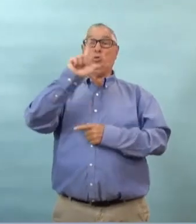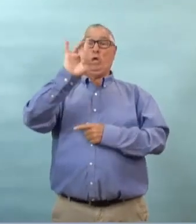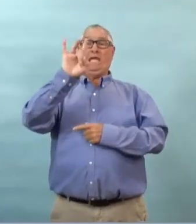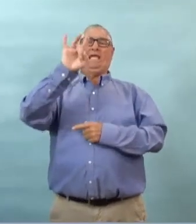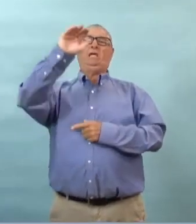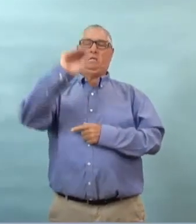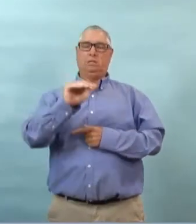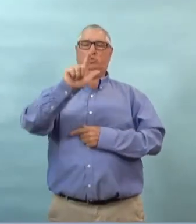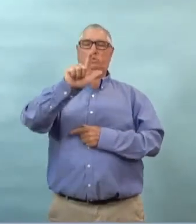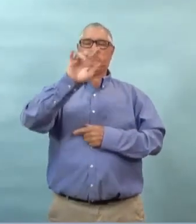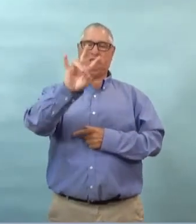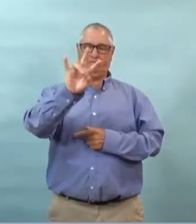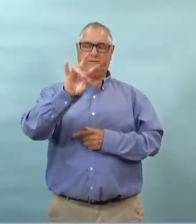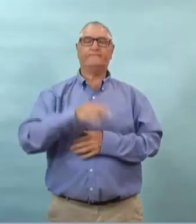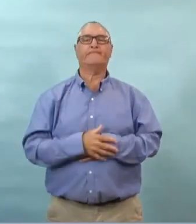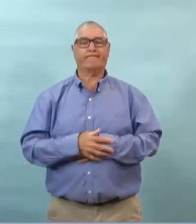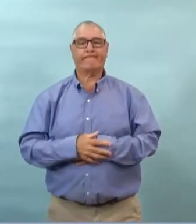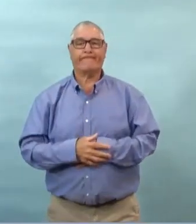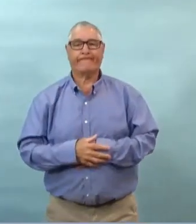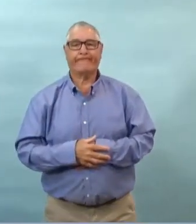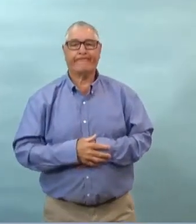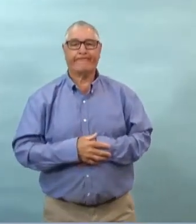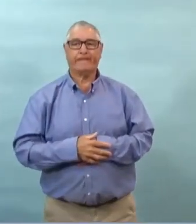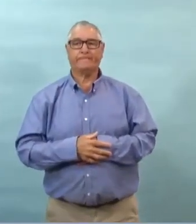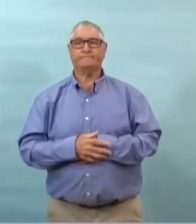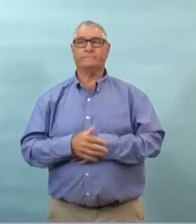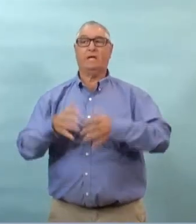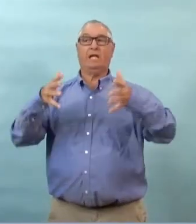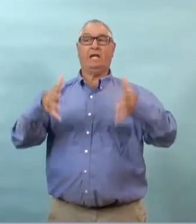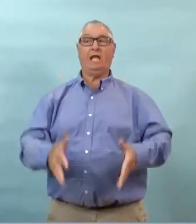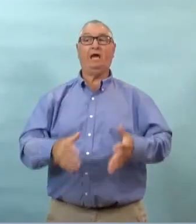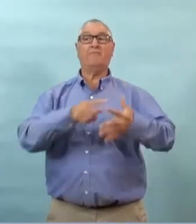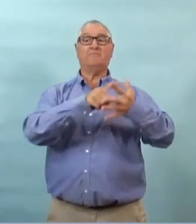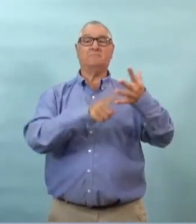les enquêtes sur ces cas sont en cours